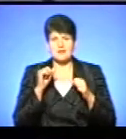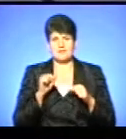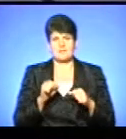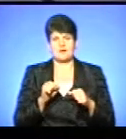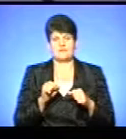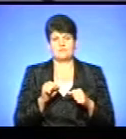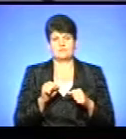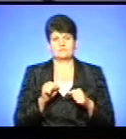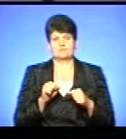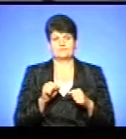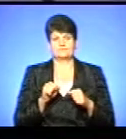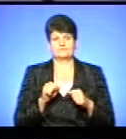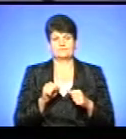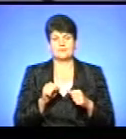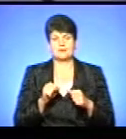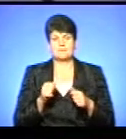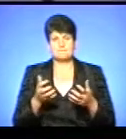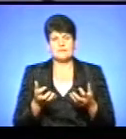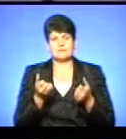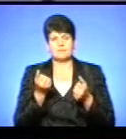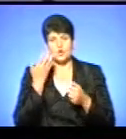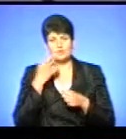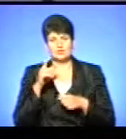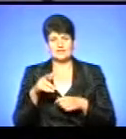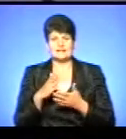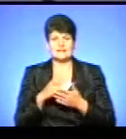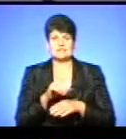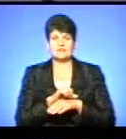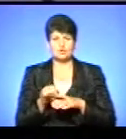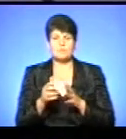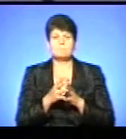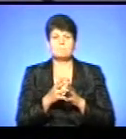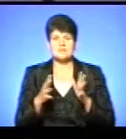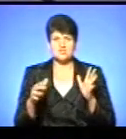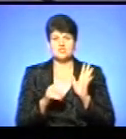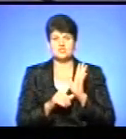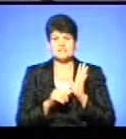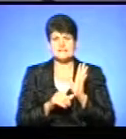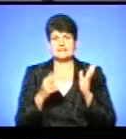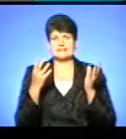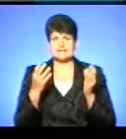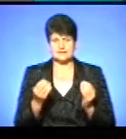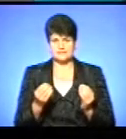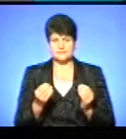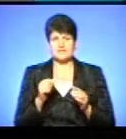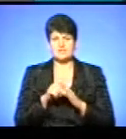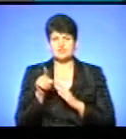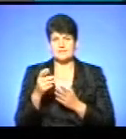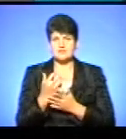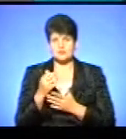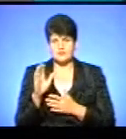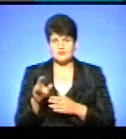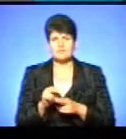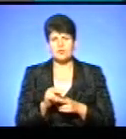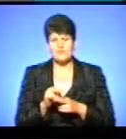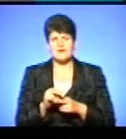на зустріч цій сім'ї, тоді, коли людина перебуває за кордоном більше, як 60 днів. Значить, вона перебуває там на заробітках. Так, крім лікування,